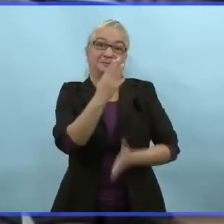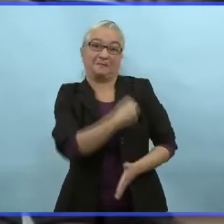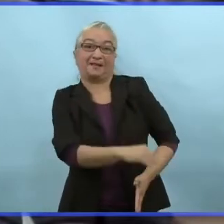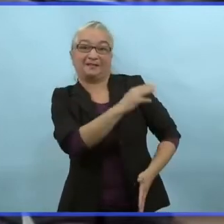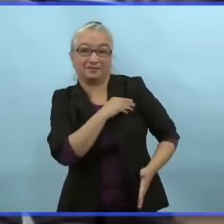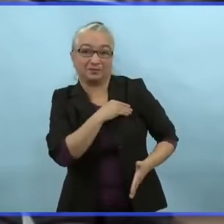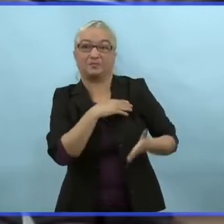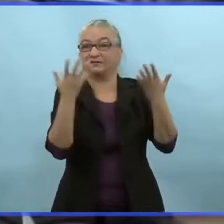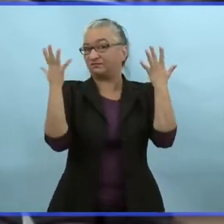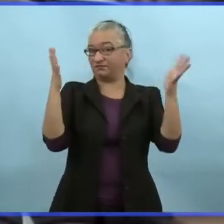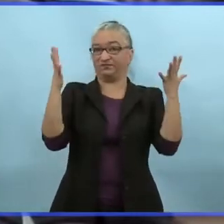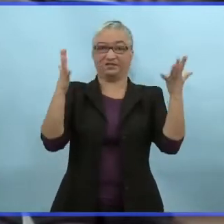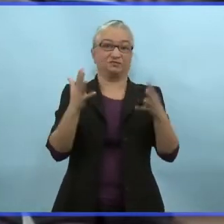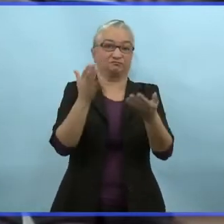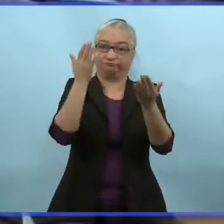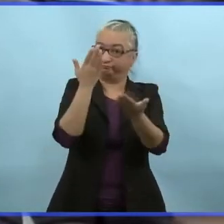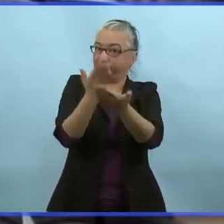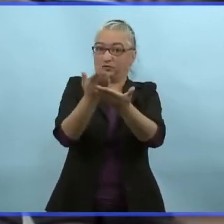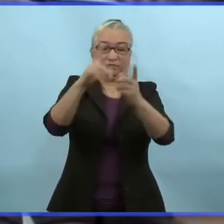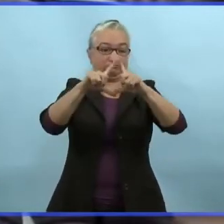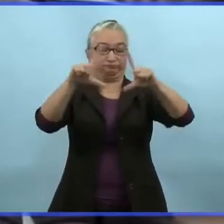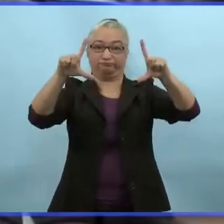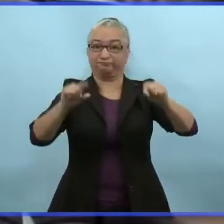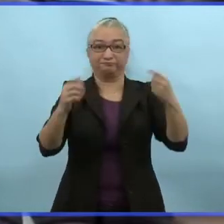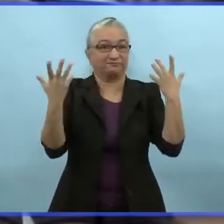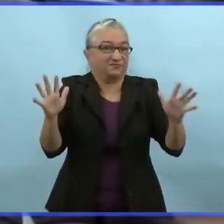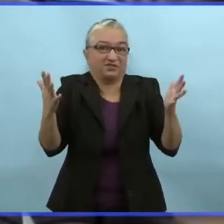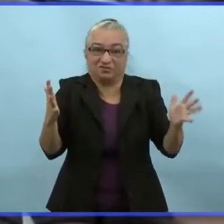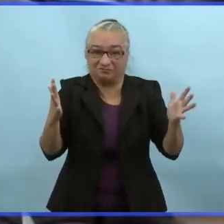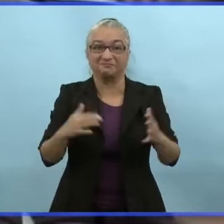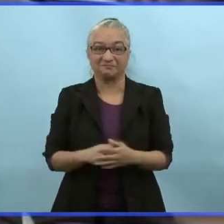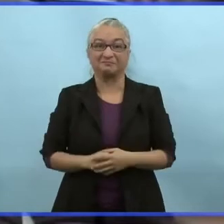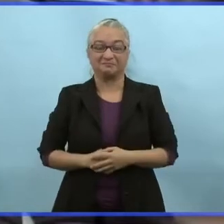Manitoba, soit de manière numérique, soit de manière imprimée.